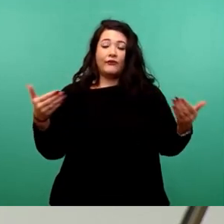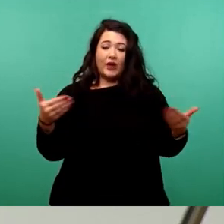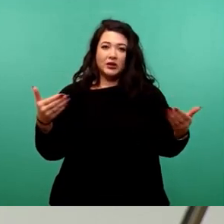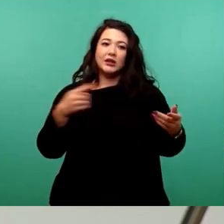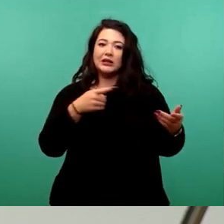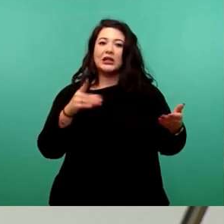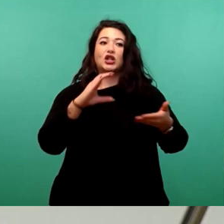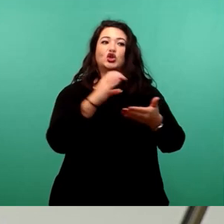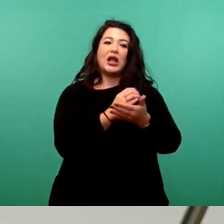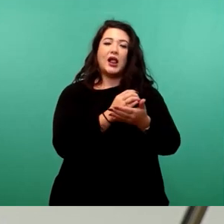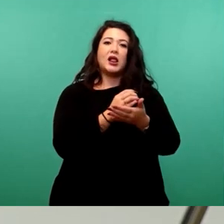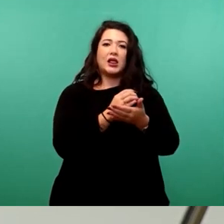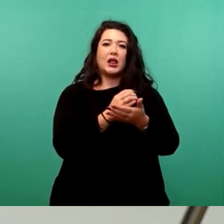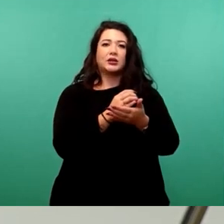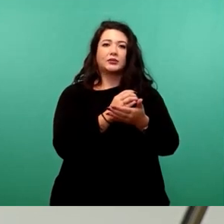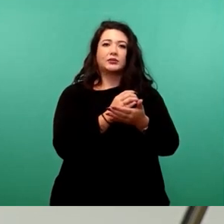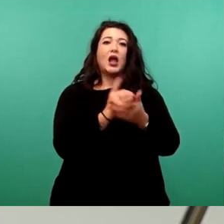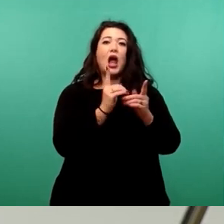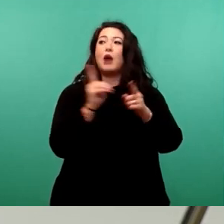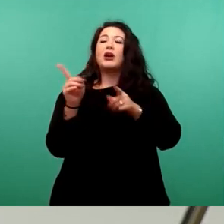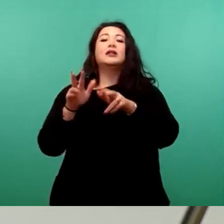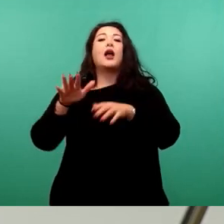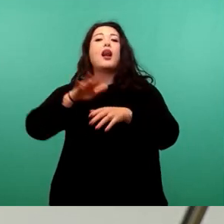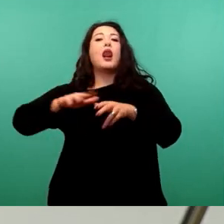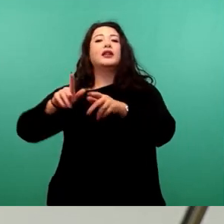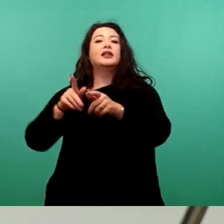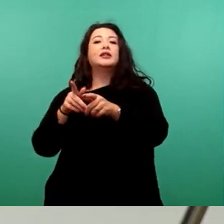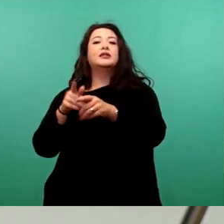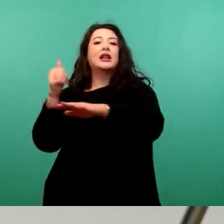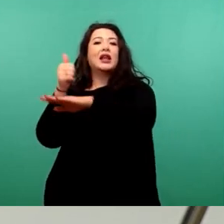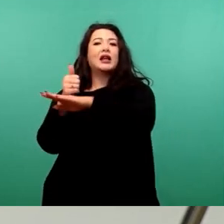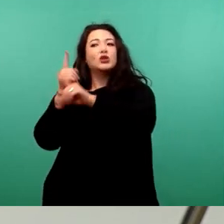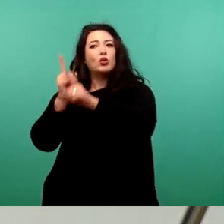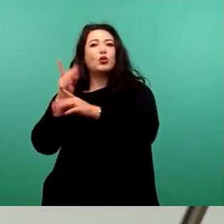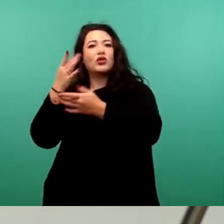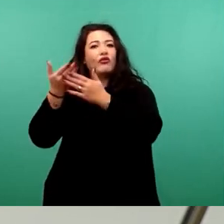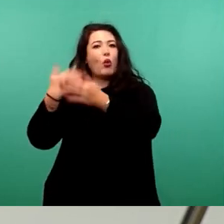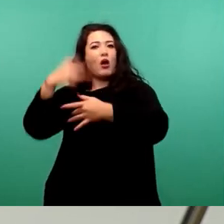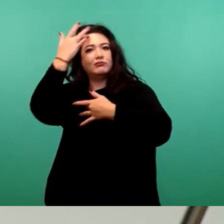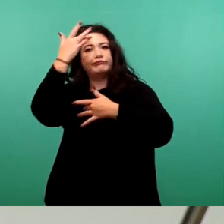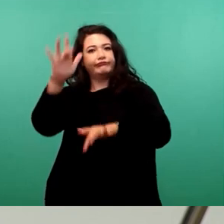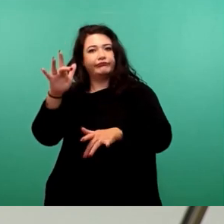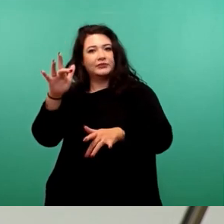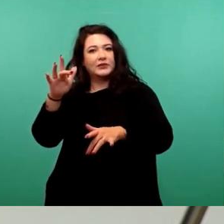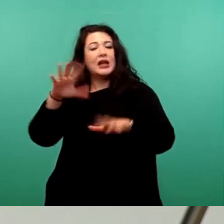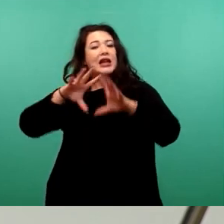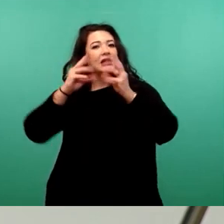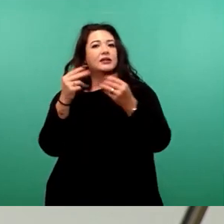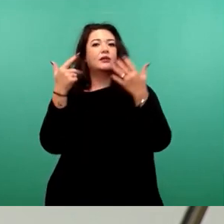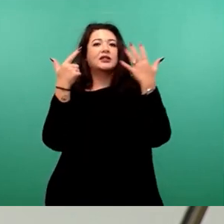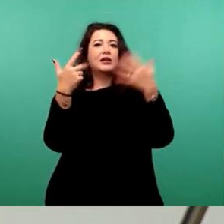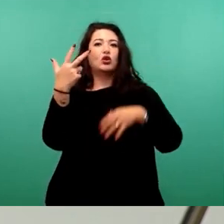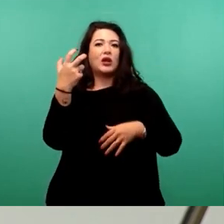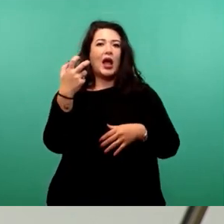vorbehaltlich dessen, dass die Landesdirektion unseren Haushalt auch bestätigt, an insgesamt 37 kommunale